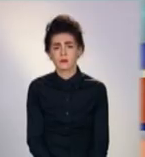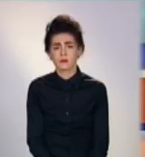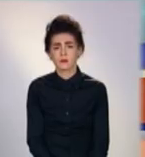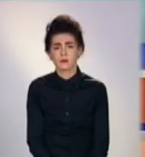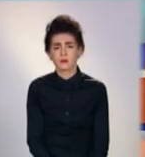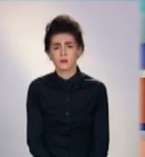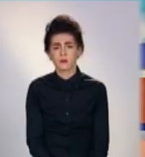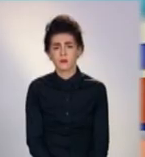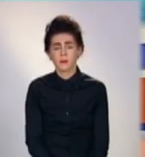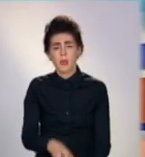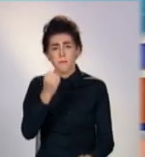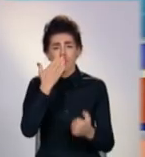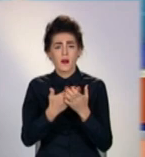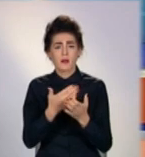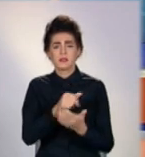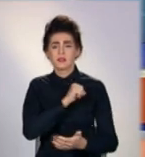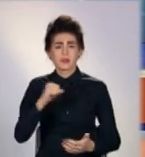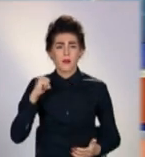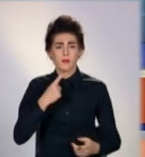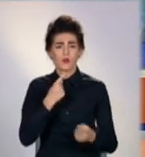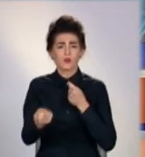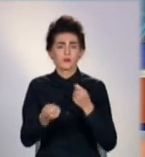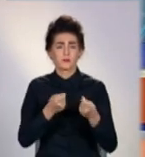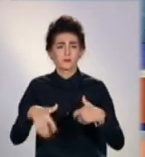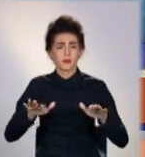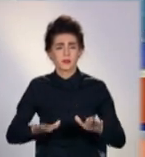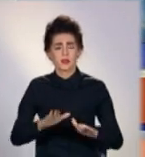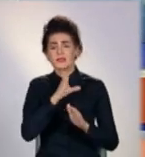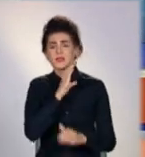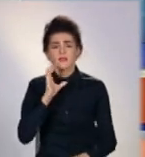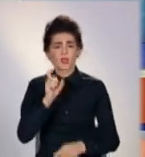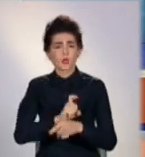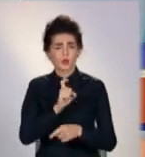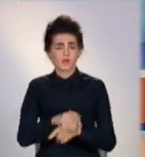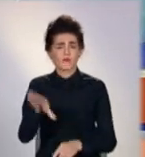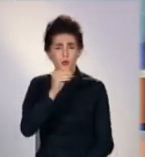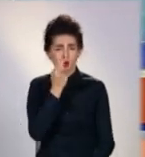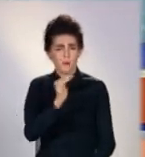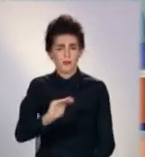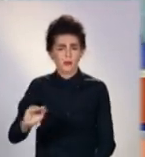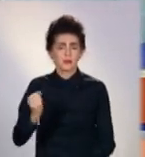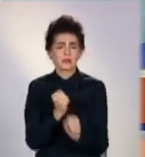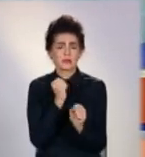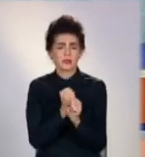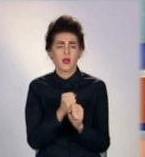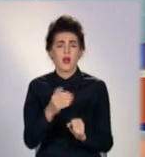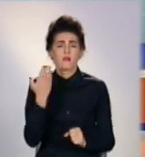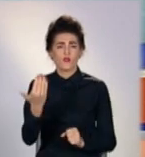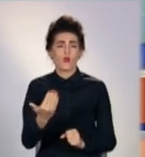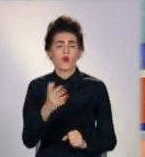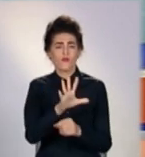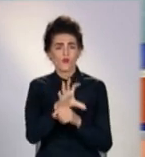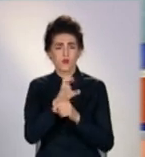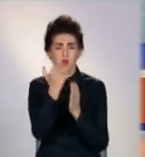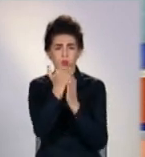Показали найнебезпечніші місця. В Сєвєродонецьку підлітки створили фотопроєкт. На світлинах –